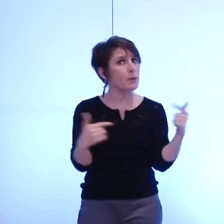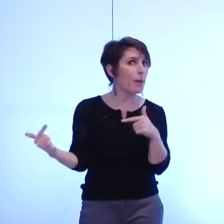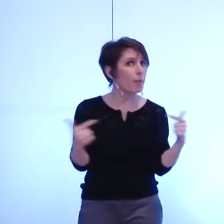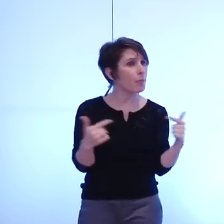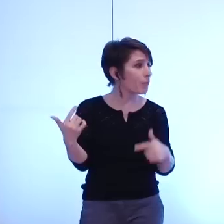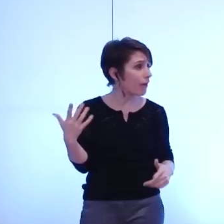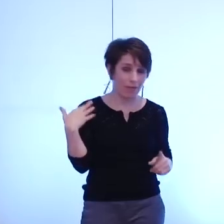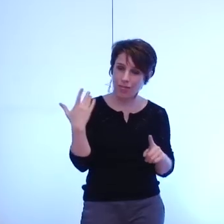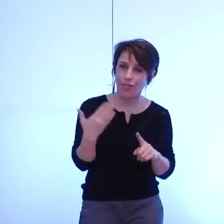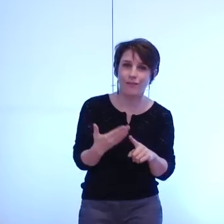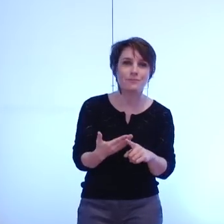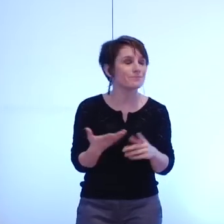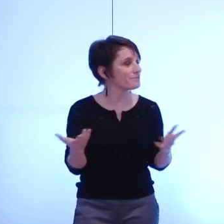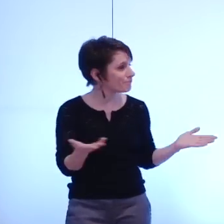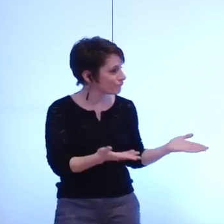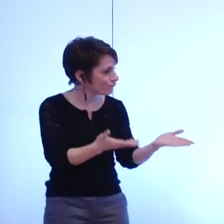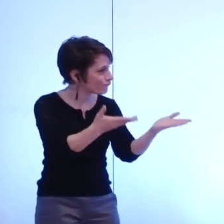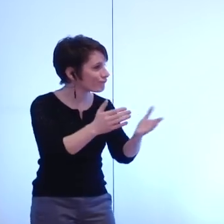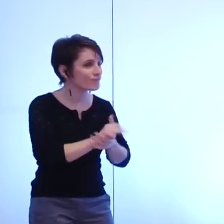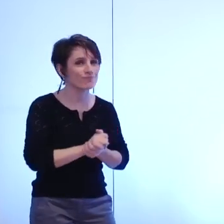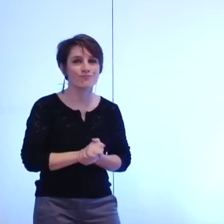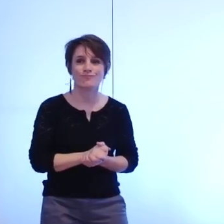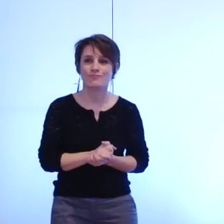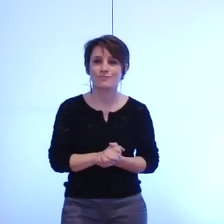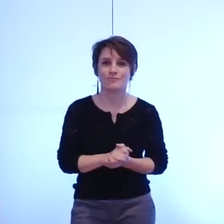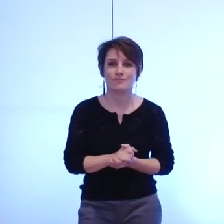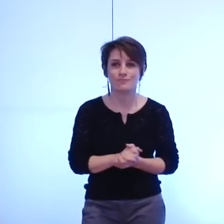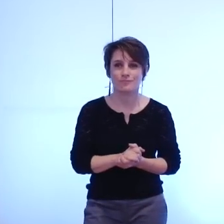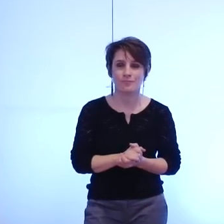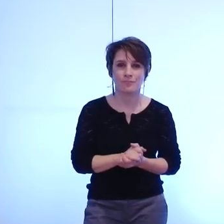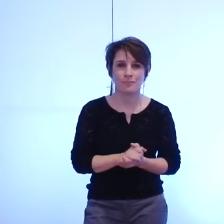autour du passage en métropole monsieur Ferrari la parole est à vous